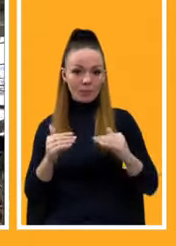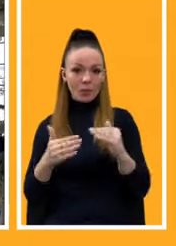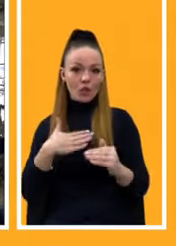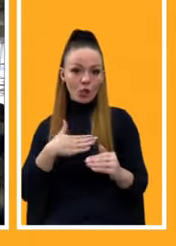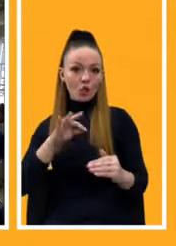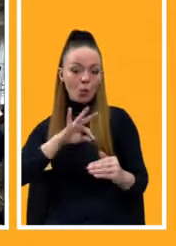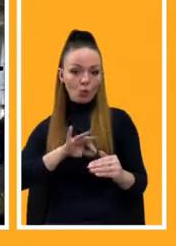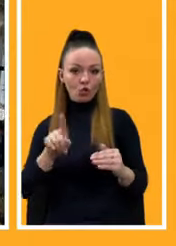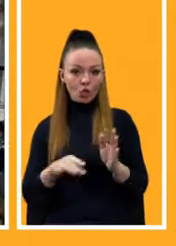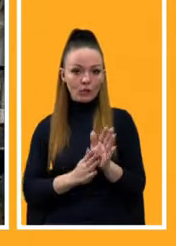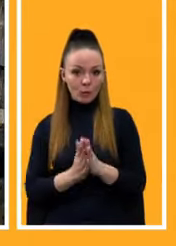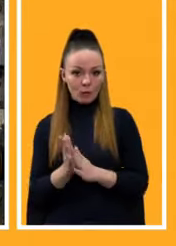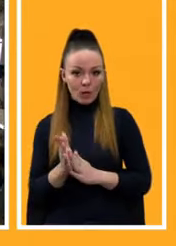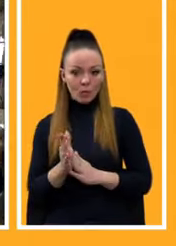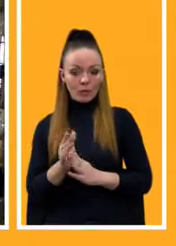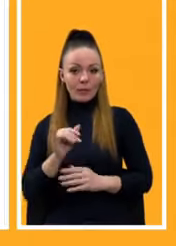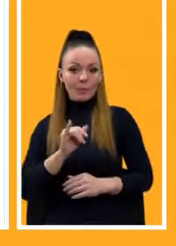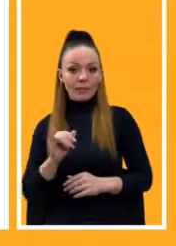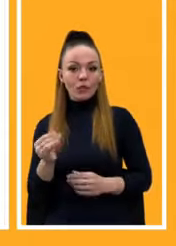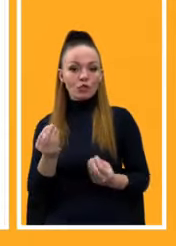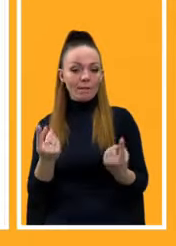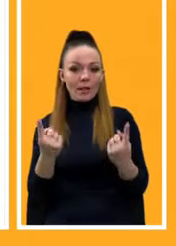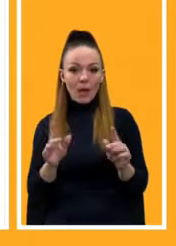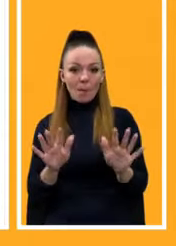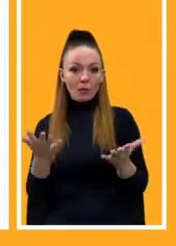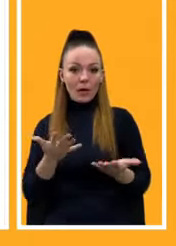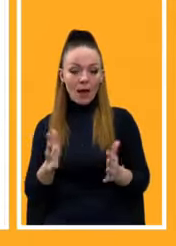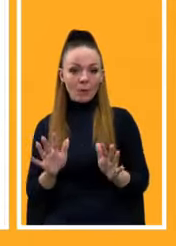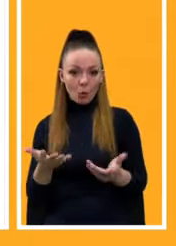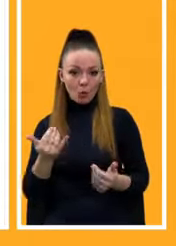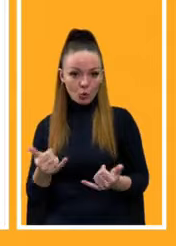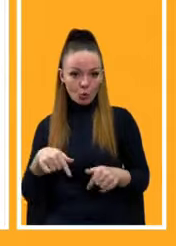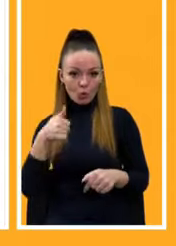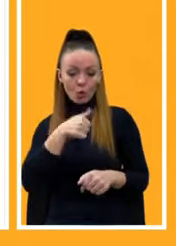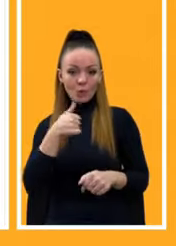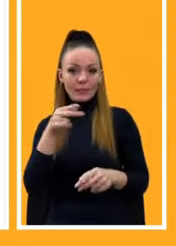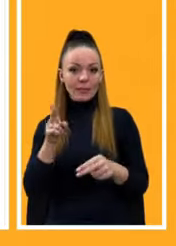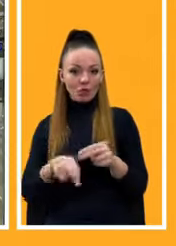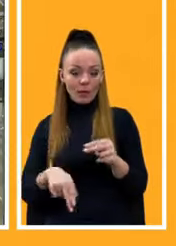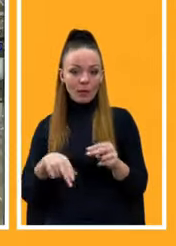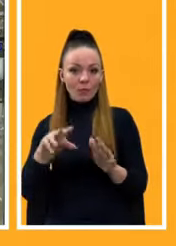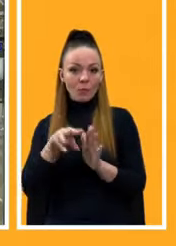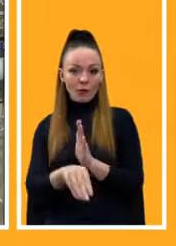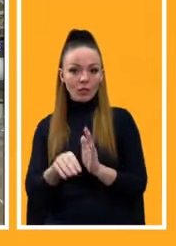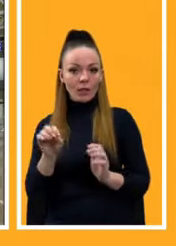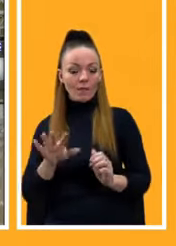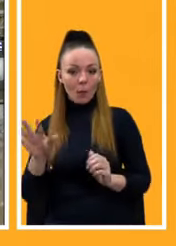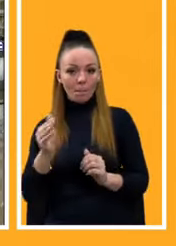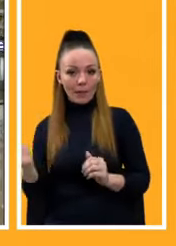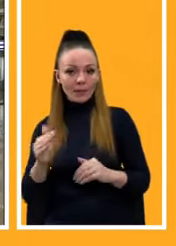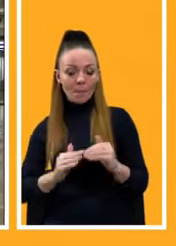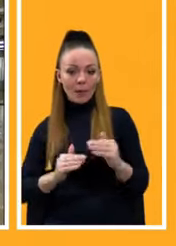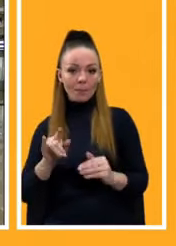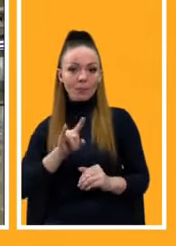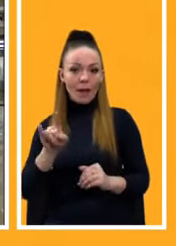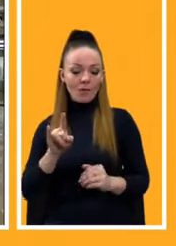зростають. І ще велика подія, яка відбулася цьому році, це все ж таки завершальний етап впровадження європейських практик у галузі аеренавігації.